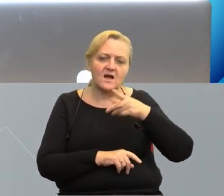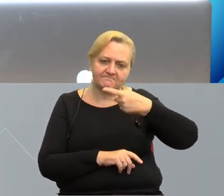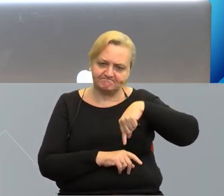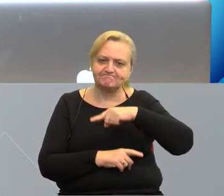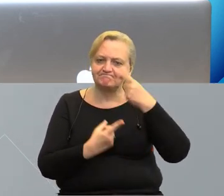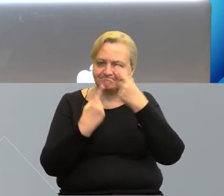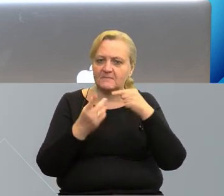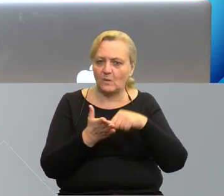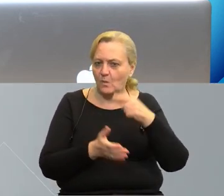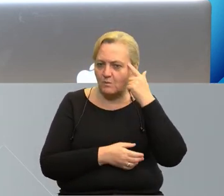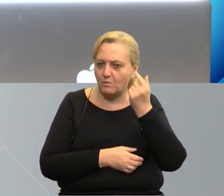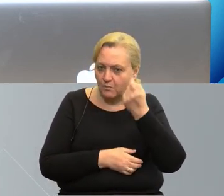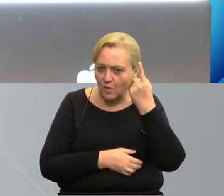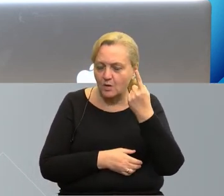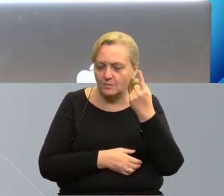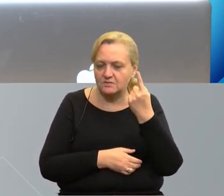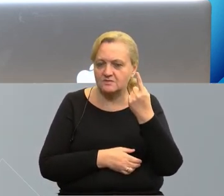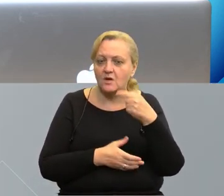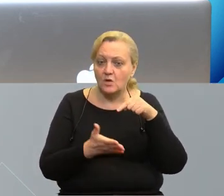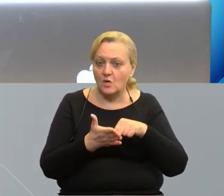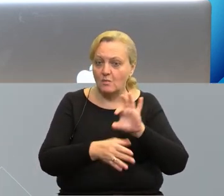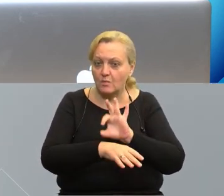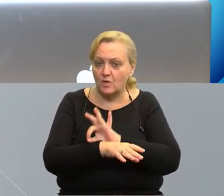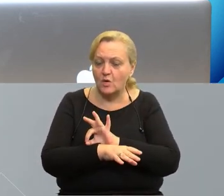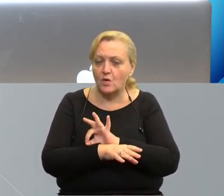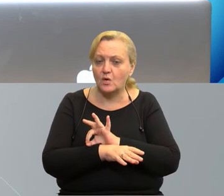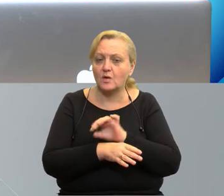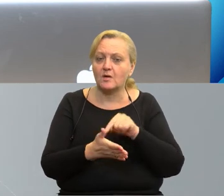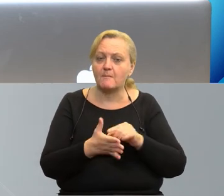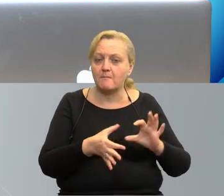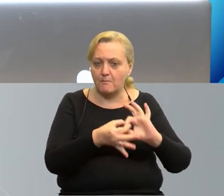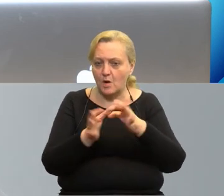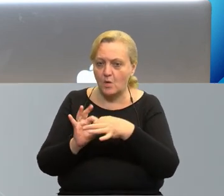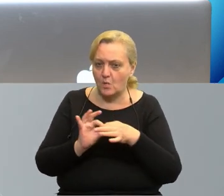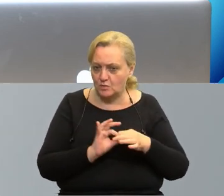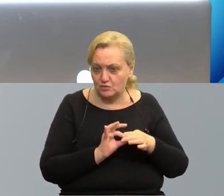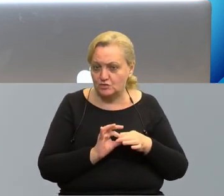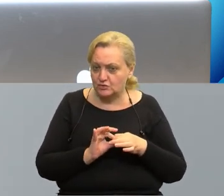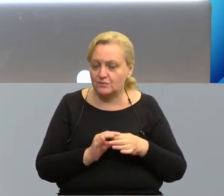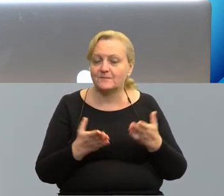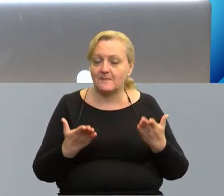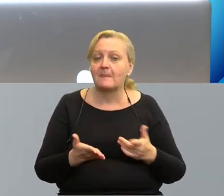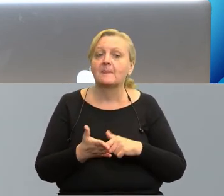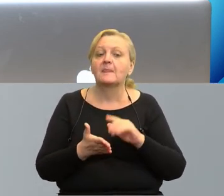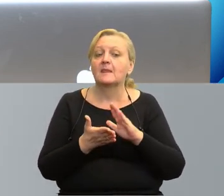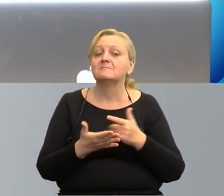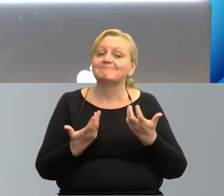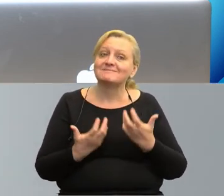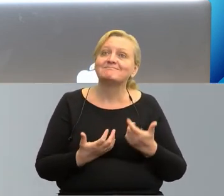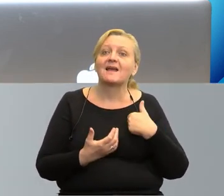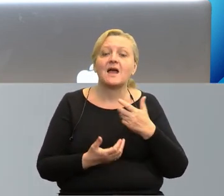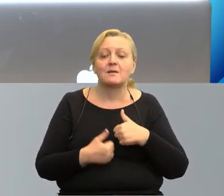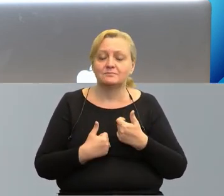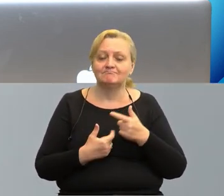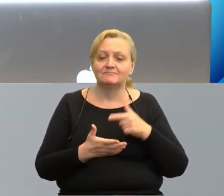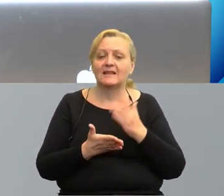zdaniem te pomysły i te projekty ze sobą połączyć. Czyli żebyśmy nie mieli tylko do